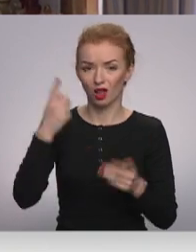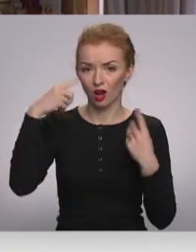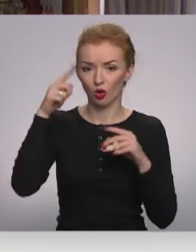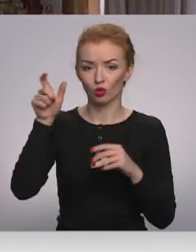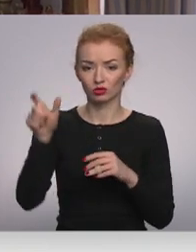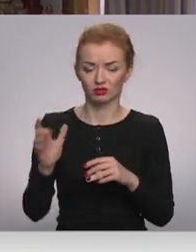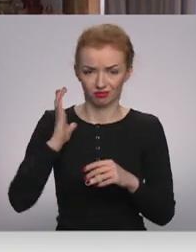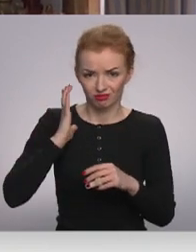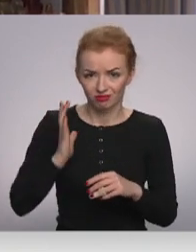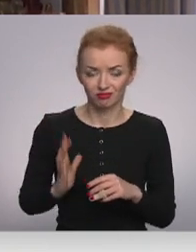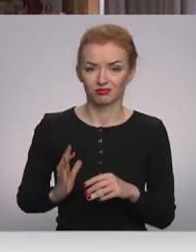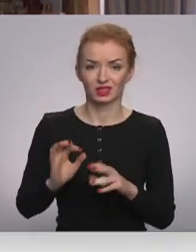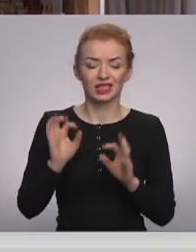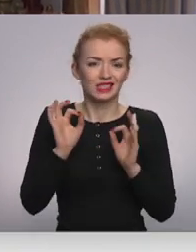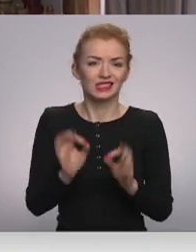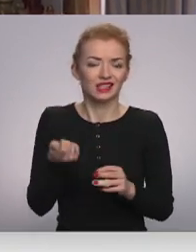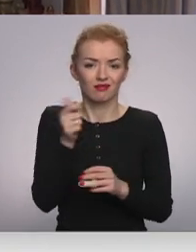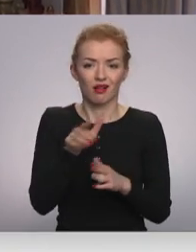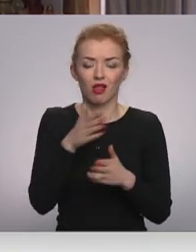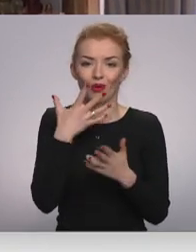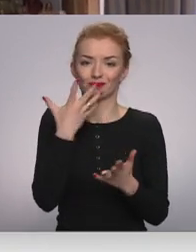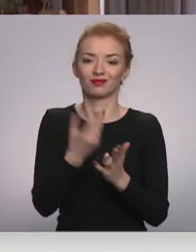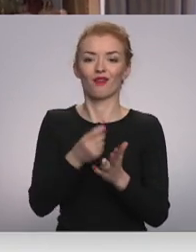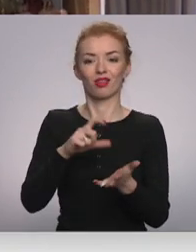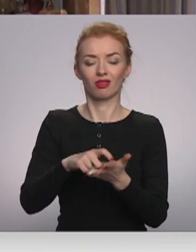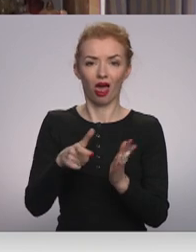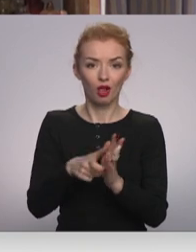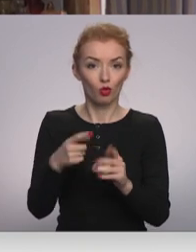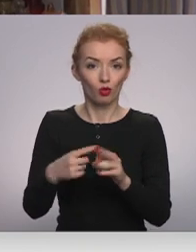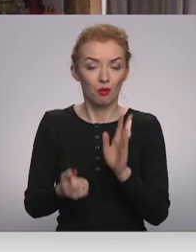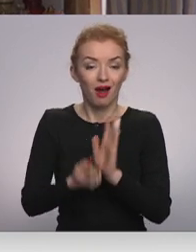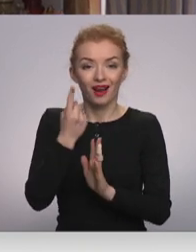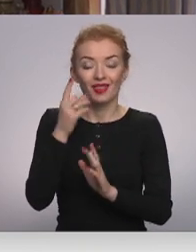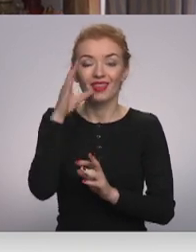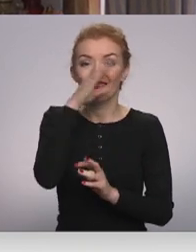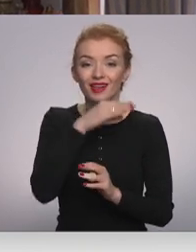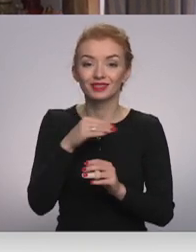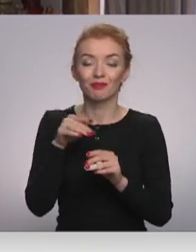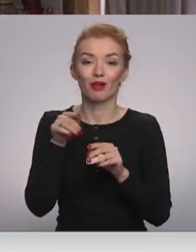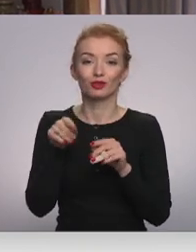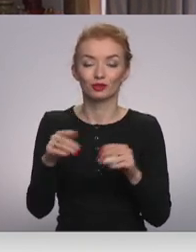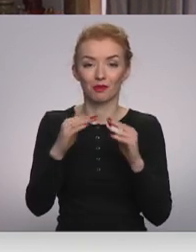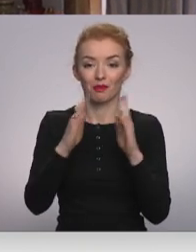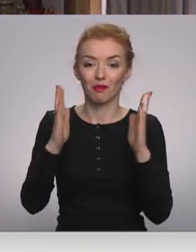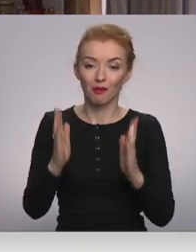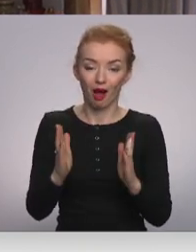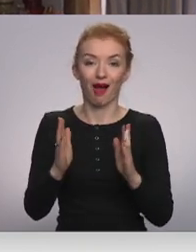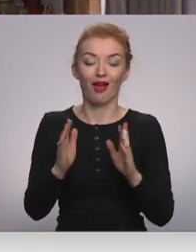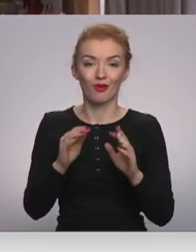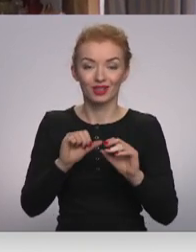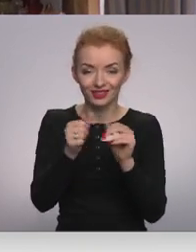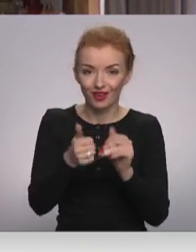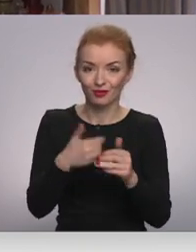apdalīti, viņiem īsti nekad nav bijis staupas. Kad parādās iespēja šādu amatu māju rīkot,